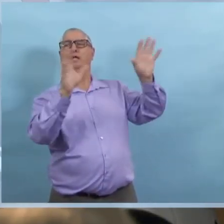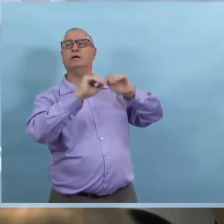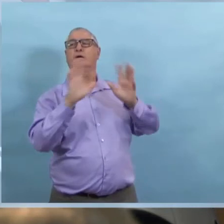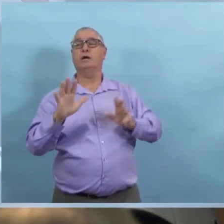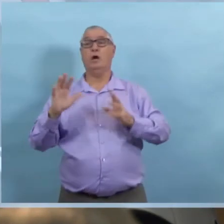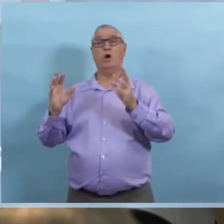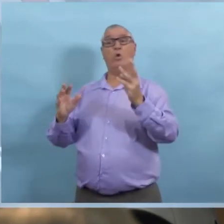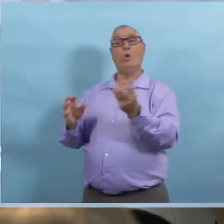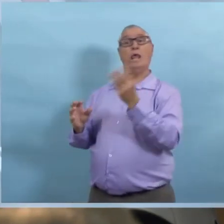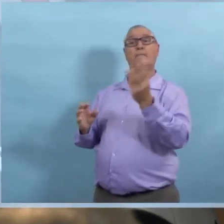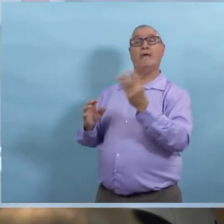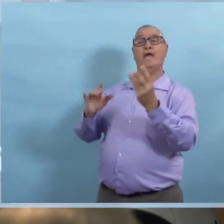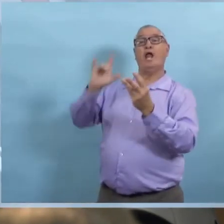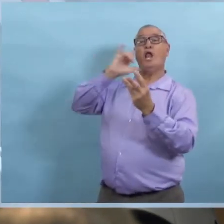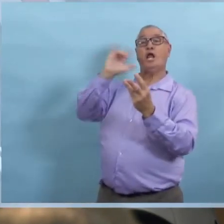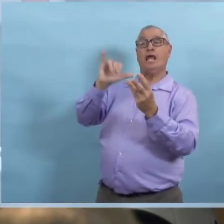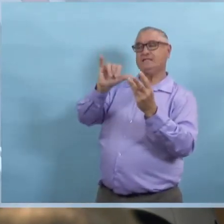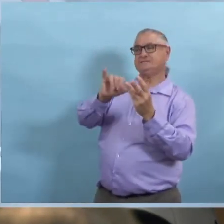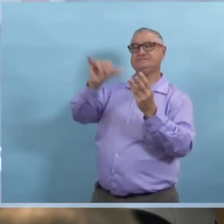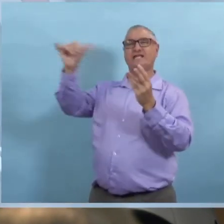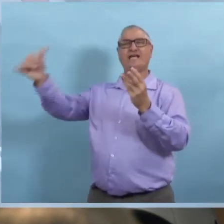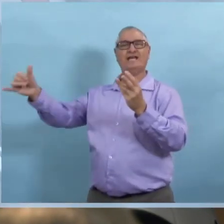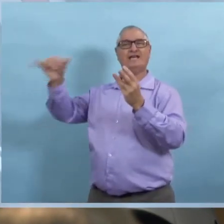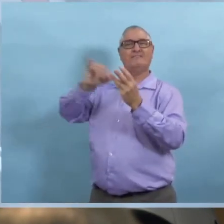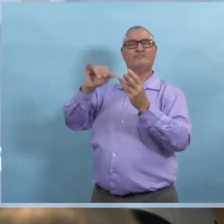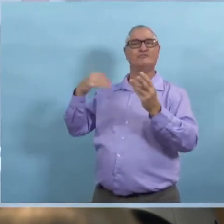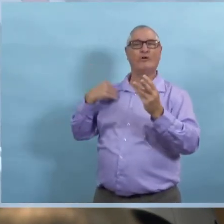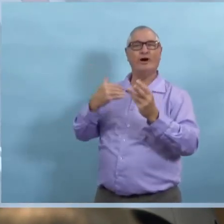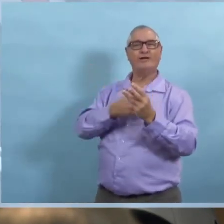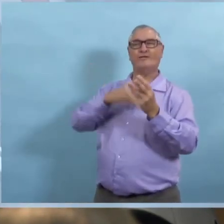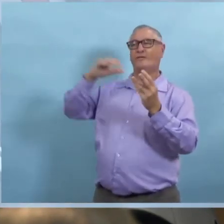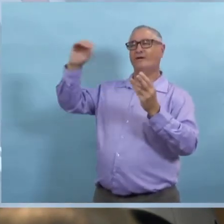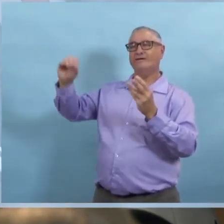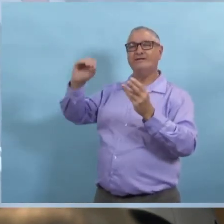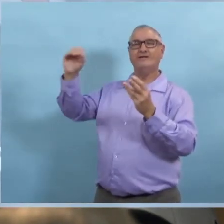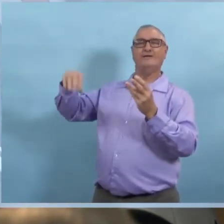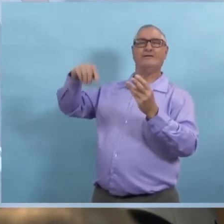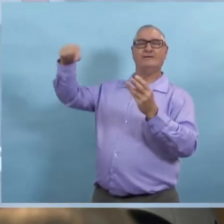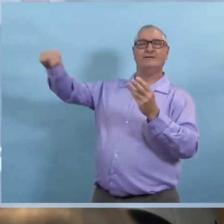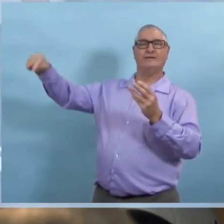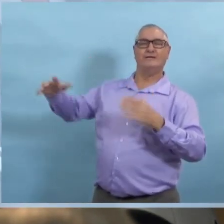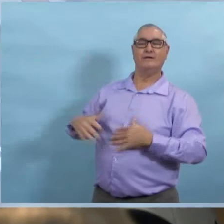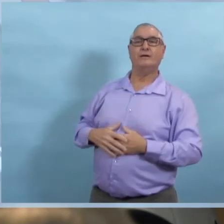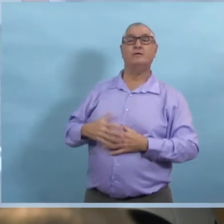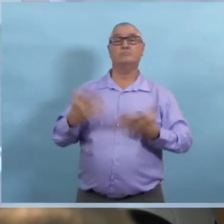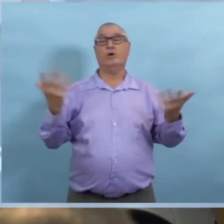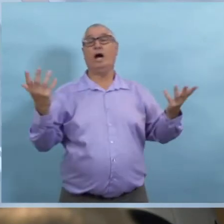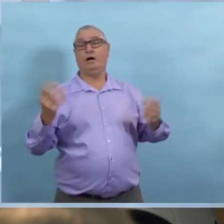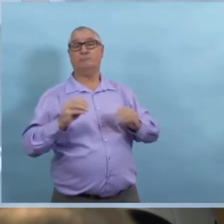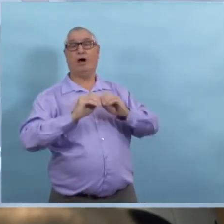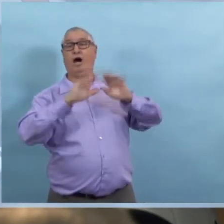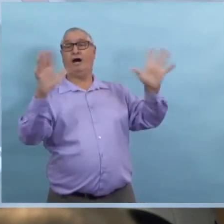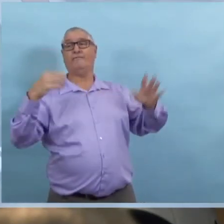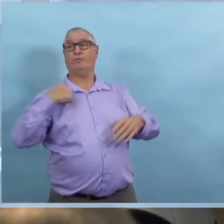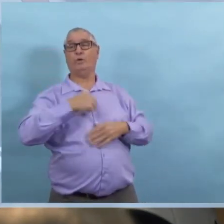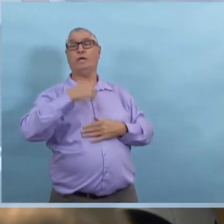Est-ce que vous pensez que nos cas d'infection à Winnipeg sont comparables à ces endroits-là? Oui,'est certainement quelque chose à remarquer.